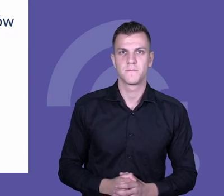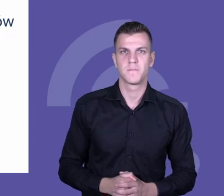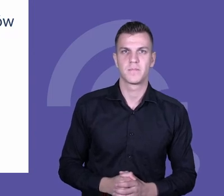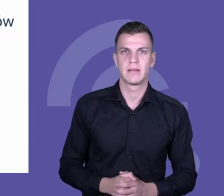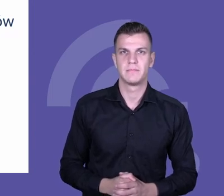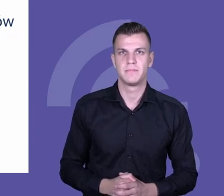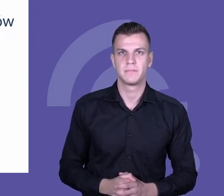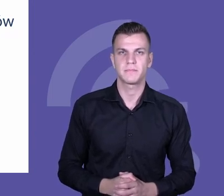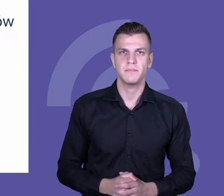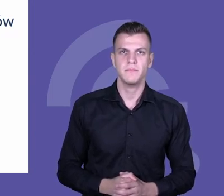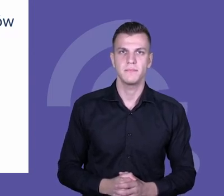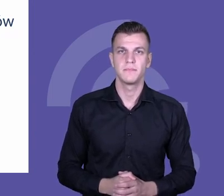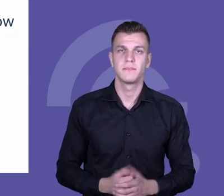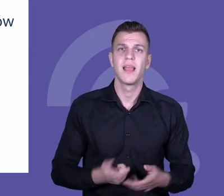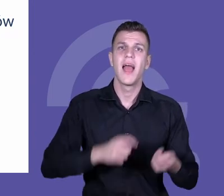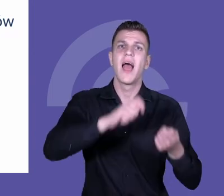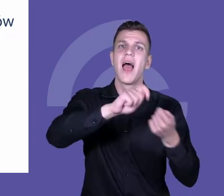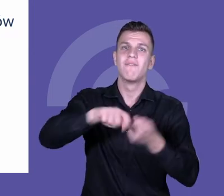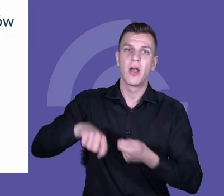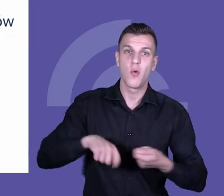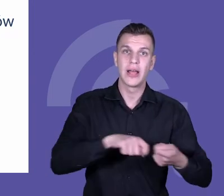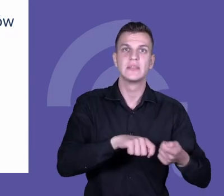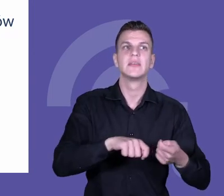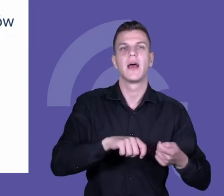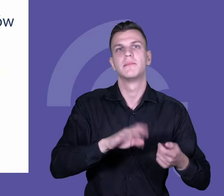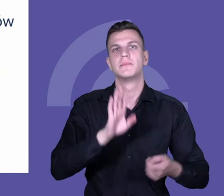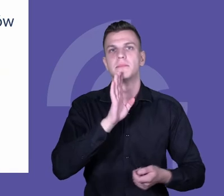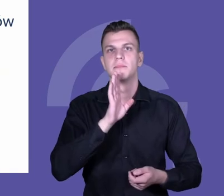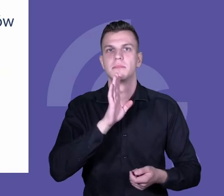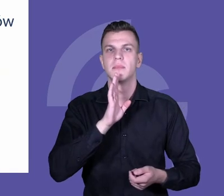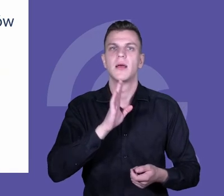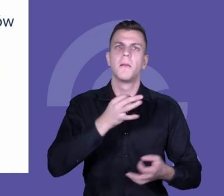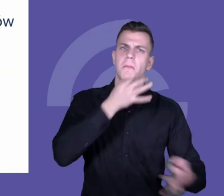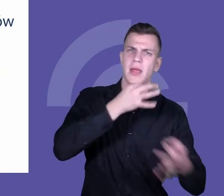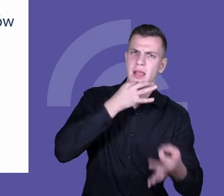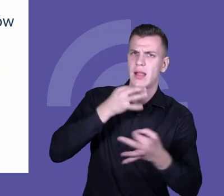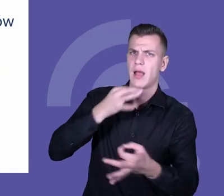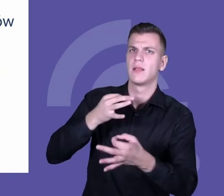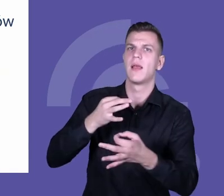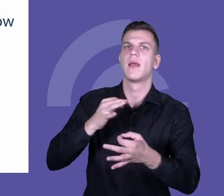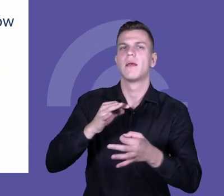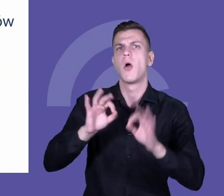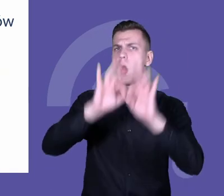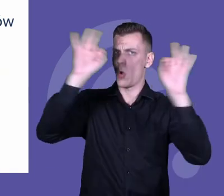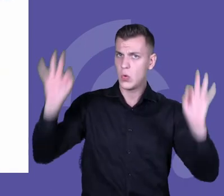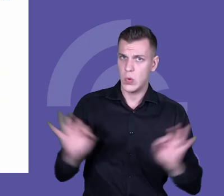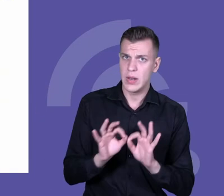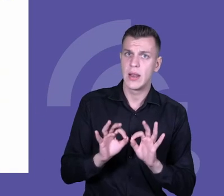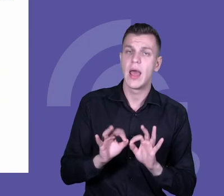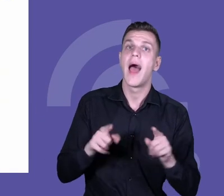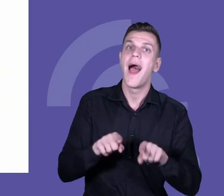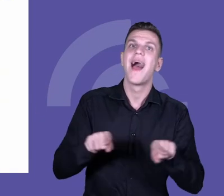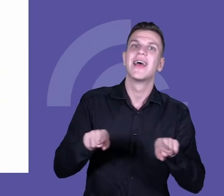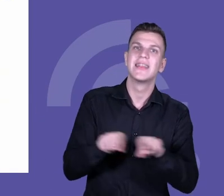Ewaluacja opierała się oczywiście na metodach i ilościowych, które towarzyszyły nam przez cały projekt, jak i